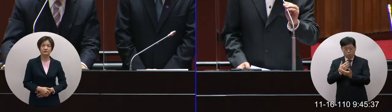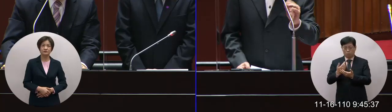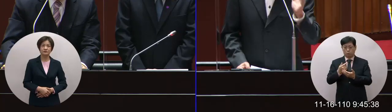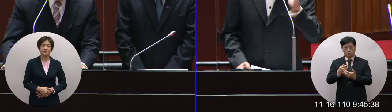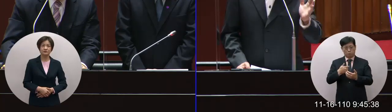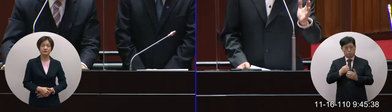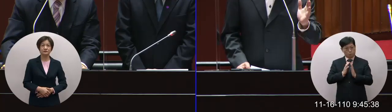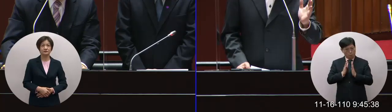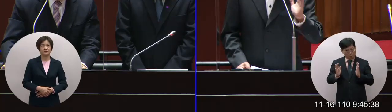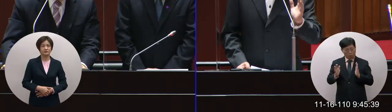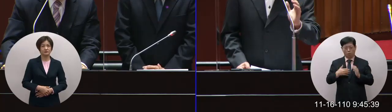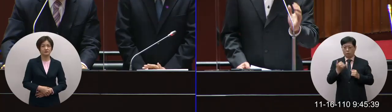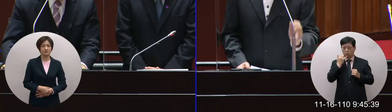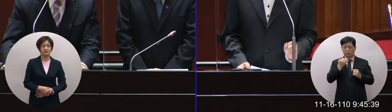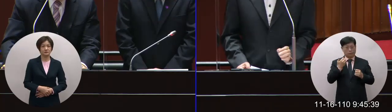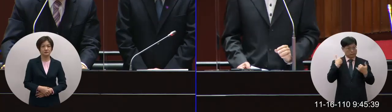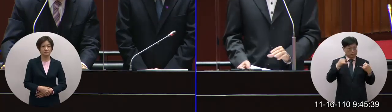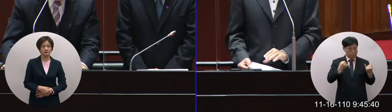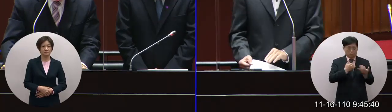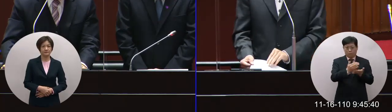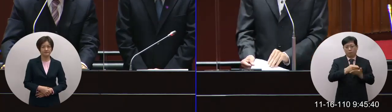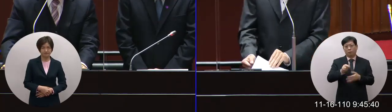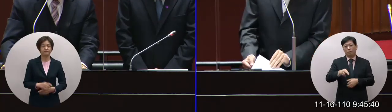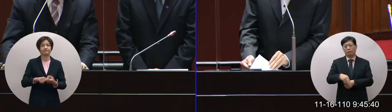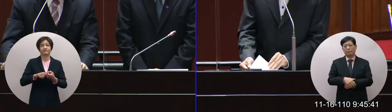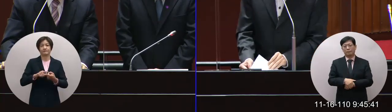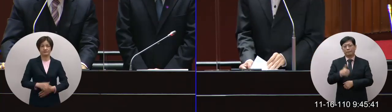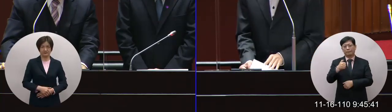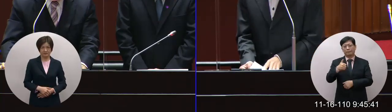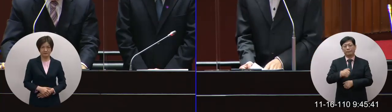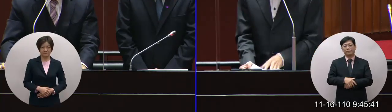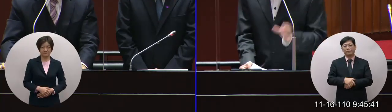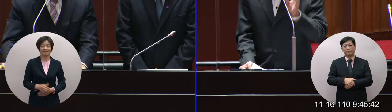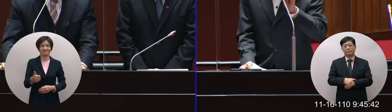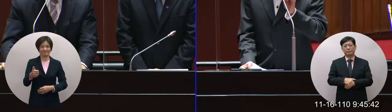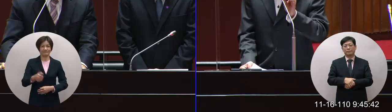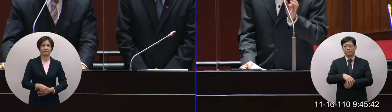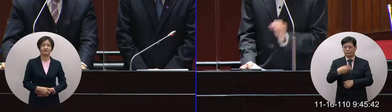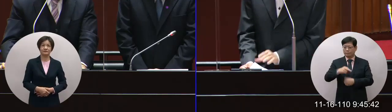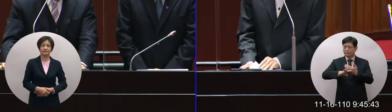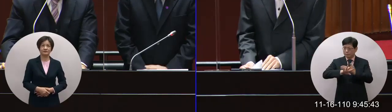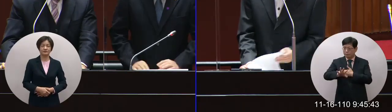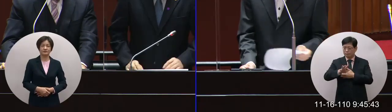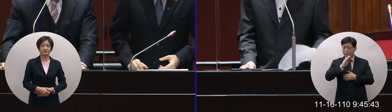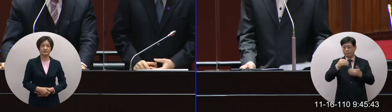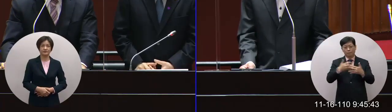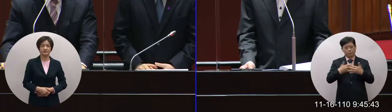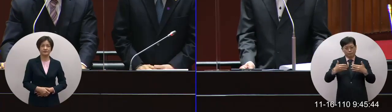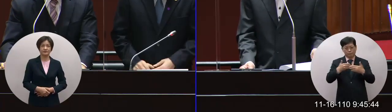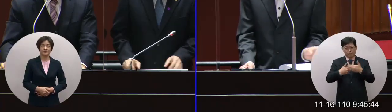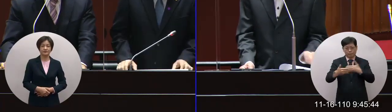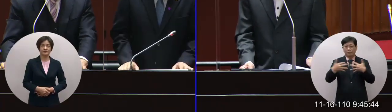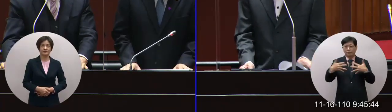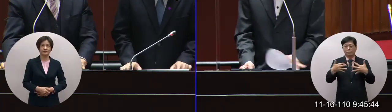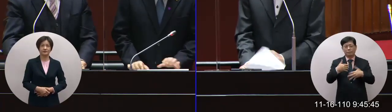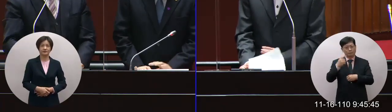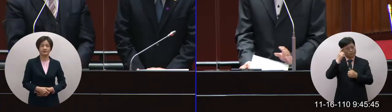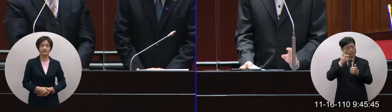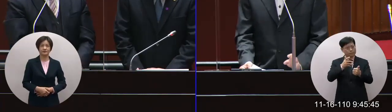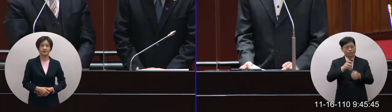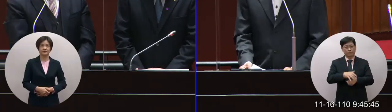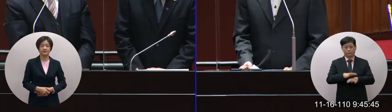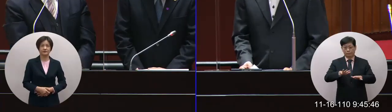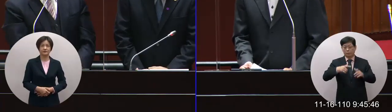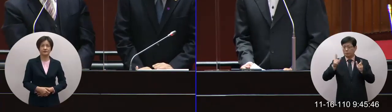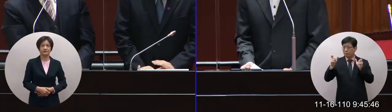多的誠意來化解台海的危機對謝謝那我接下來還有一些有關交通的議題就是